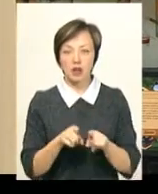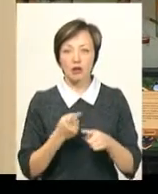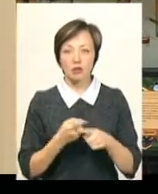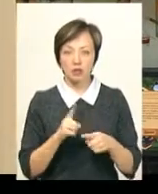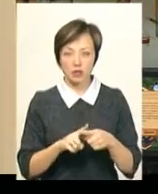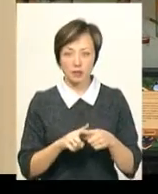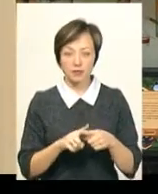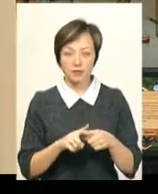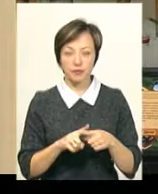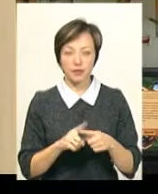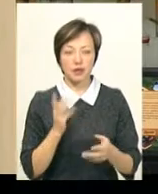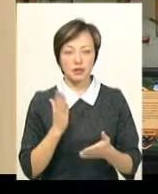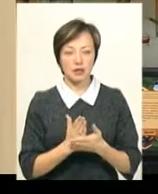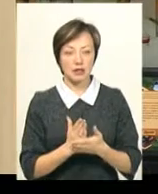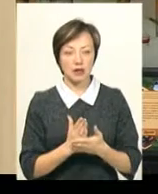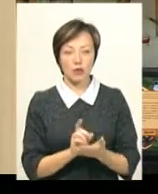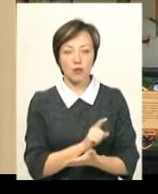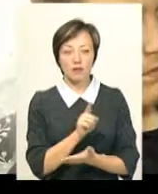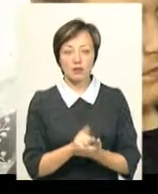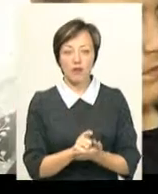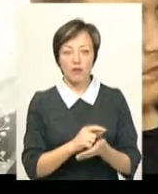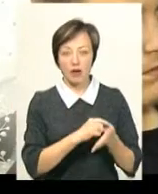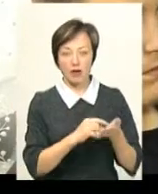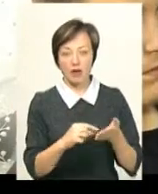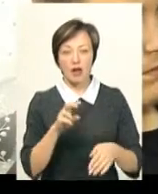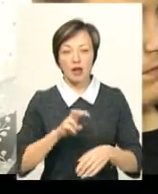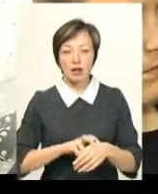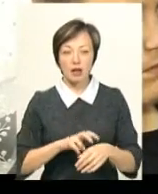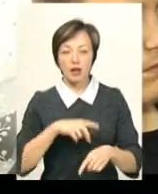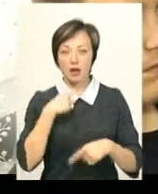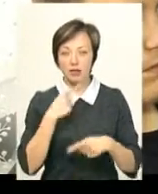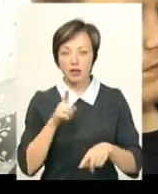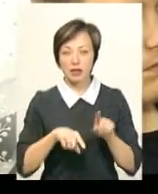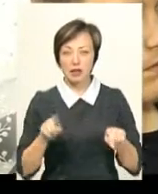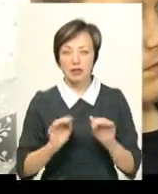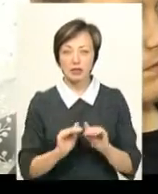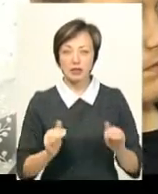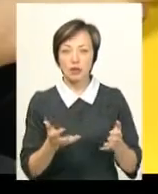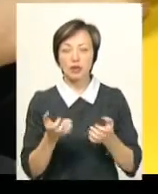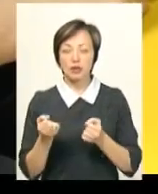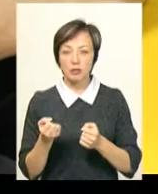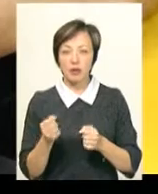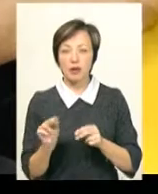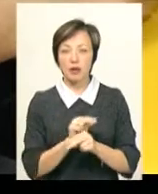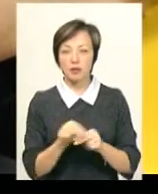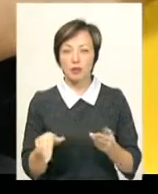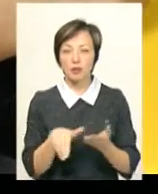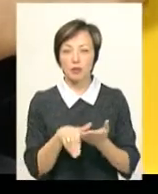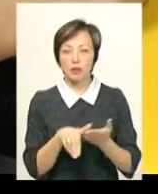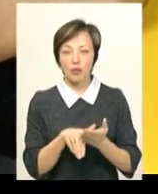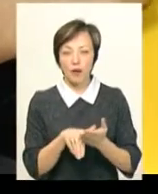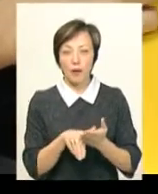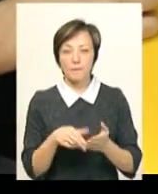така є обов'язкова графа. Лікарка зазначає, що деякі діти отримують інсулінотерапію за допомогою